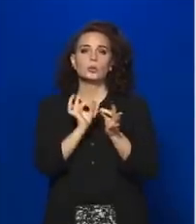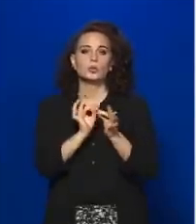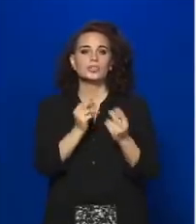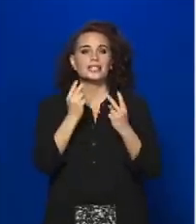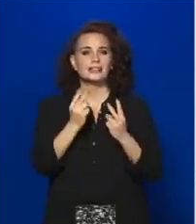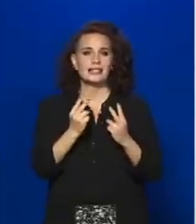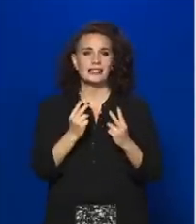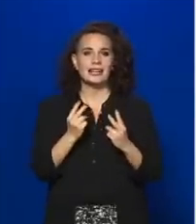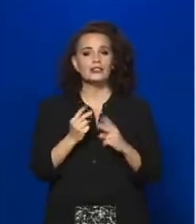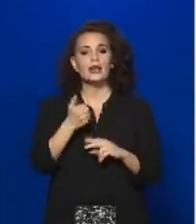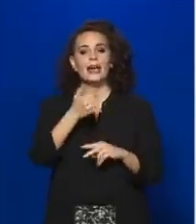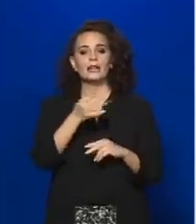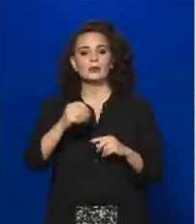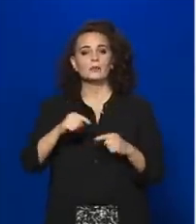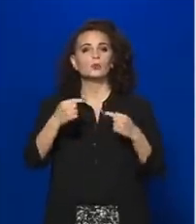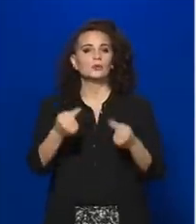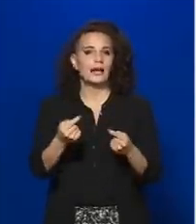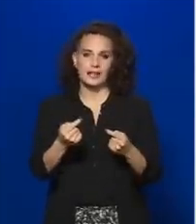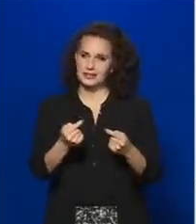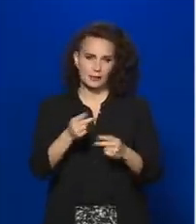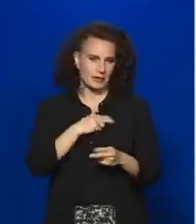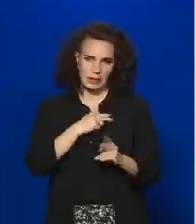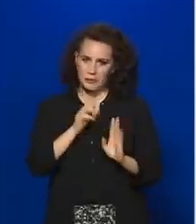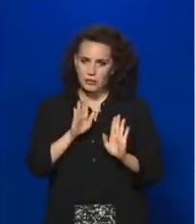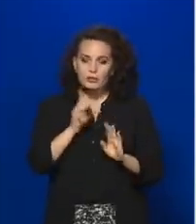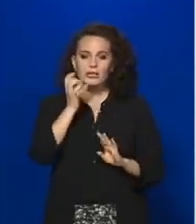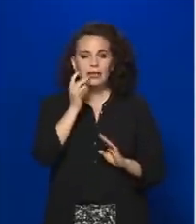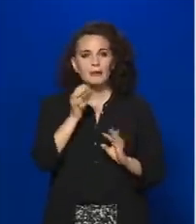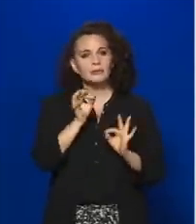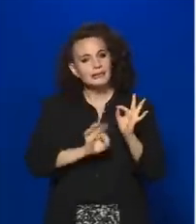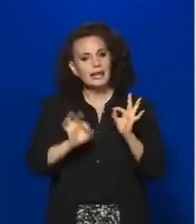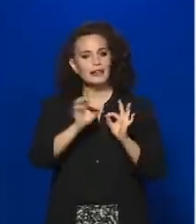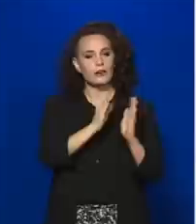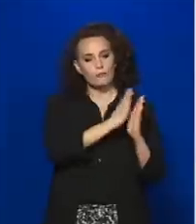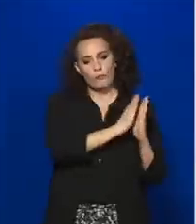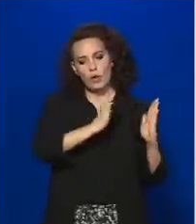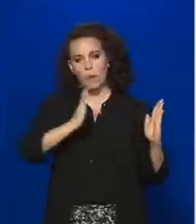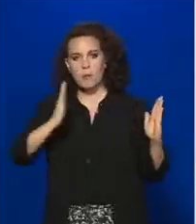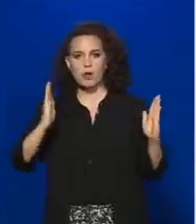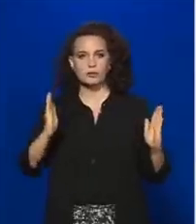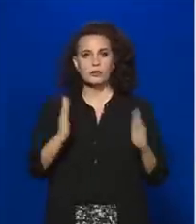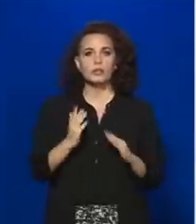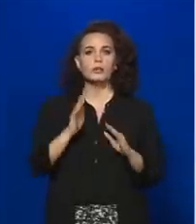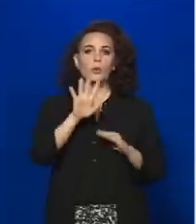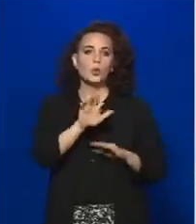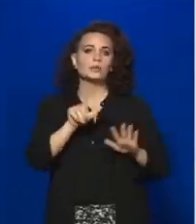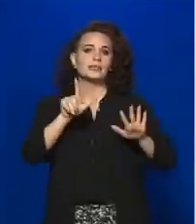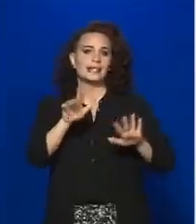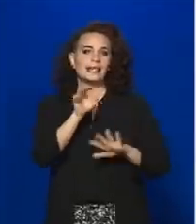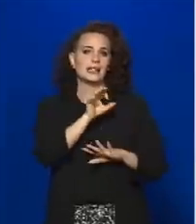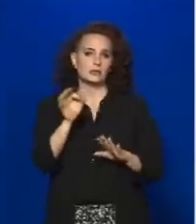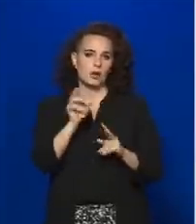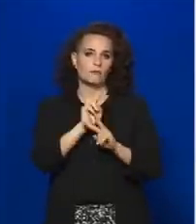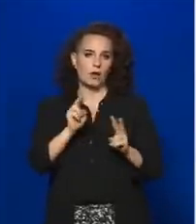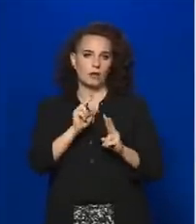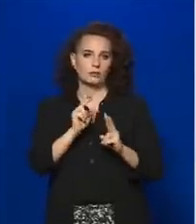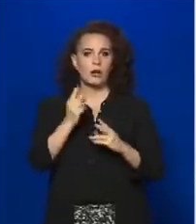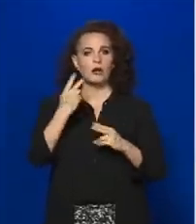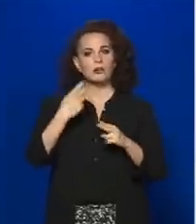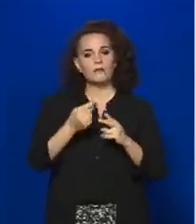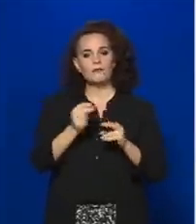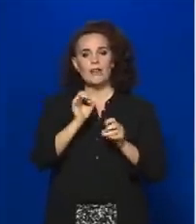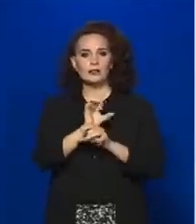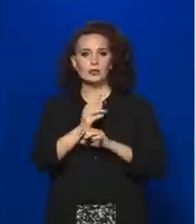-egy nap után, érdemes folyamatokat látni, és az értékeléshez öt-hét nap az átlagos lappangási időszak, tehát ezt